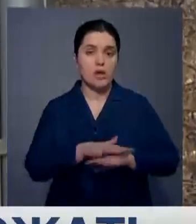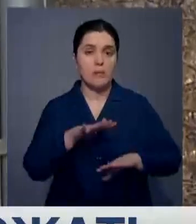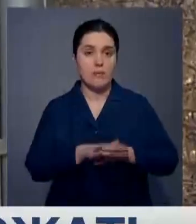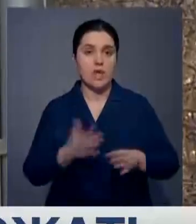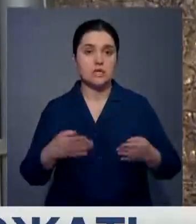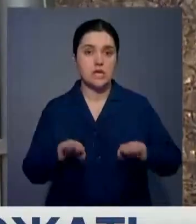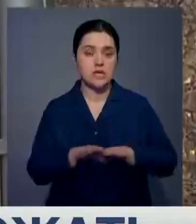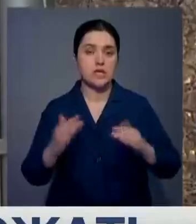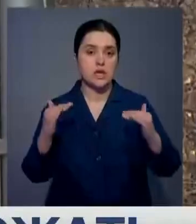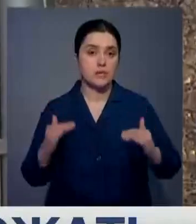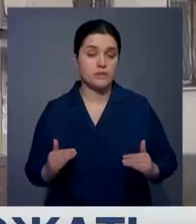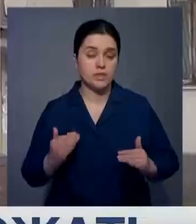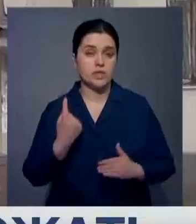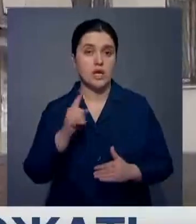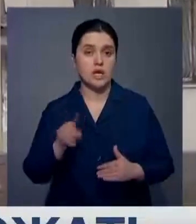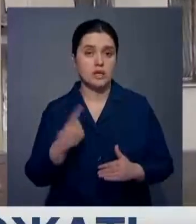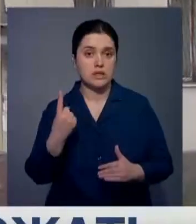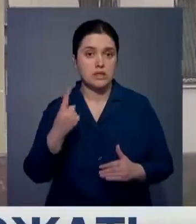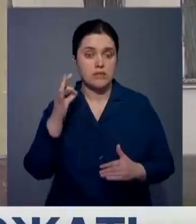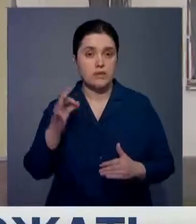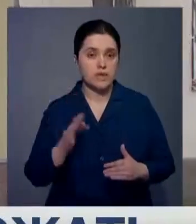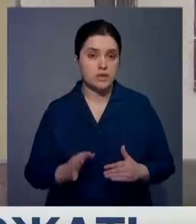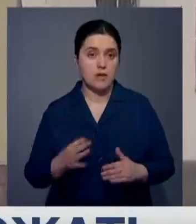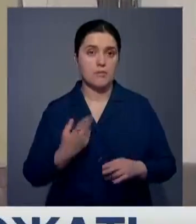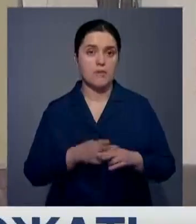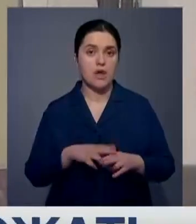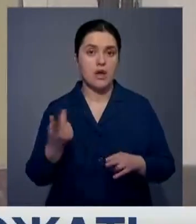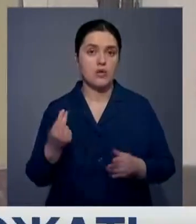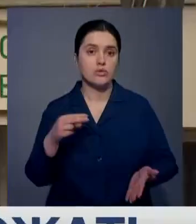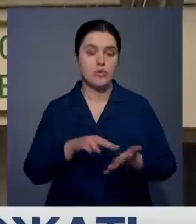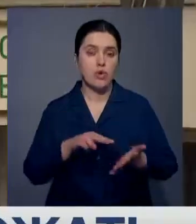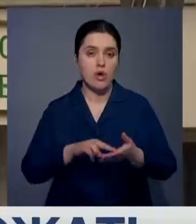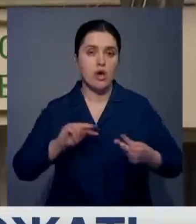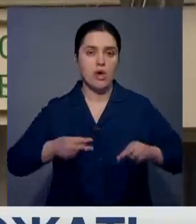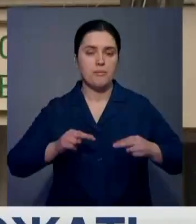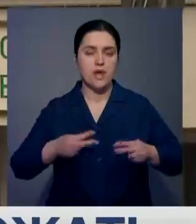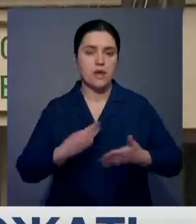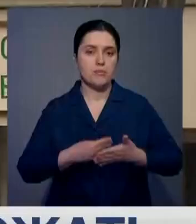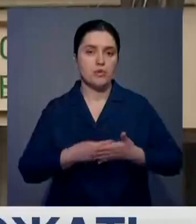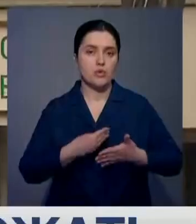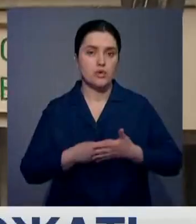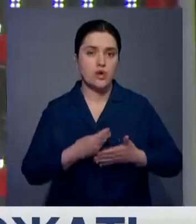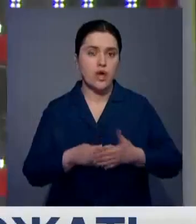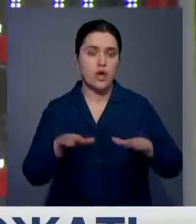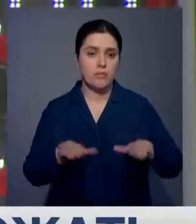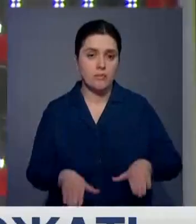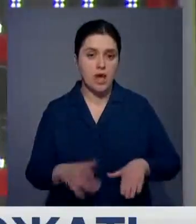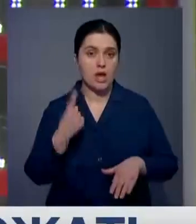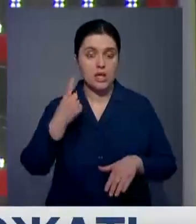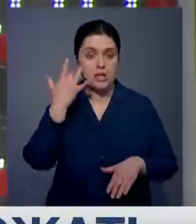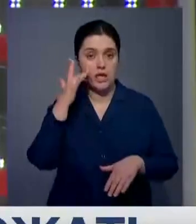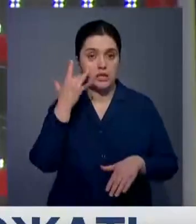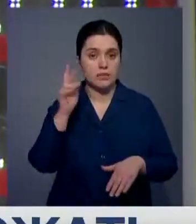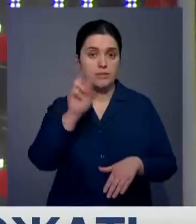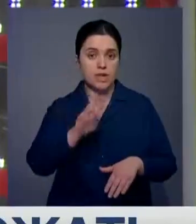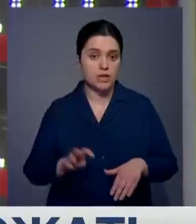банка закрылись незначительным снижением в 1,1%. Что же касается курса в обменных пунктах,